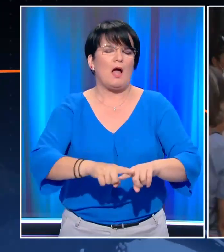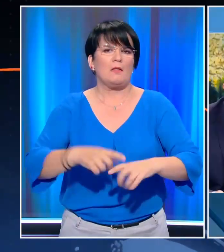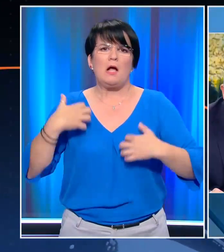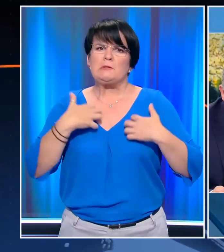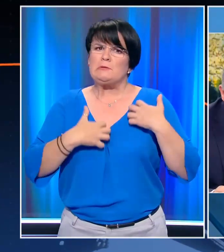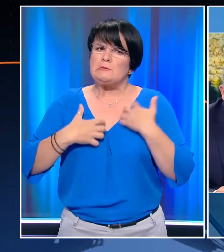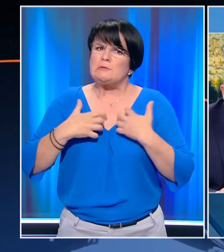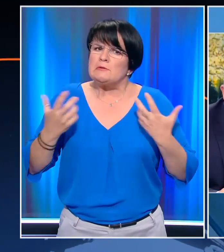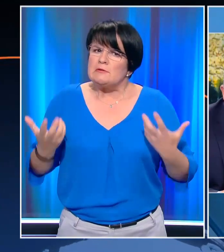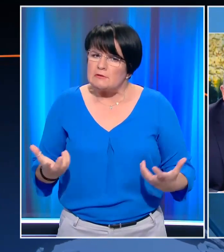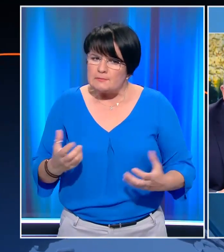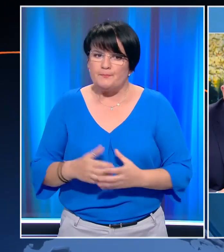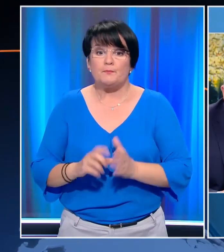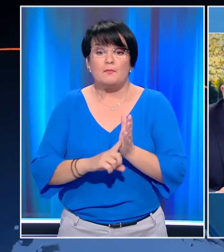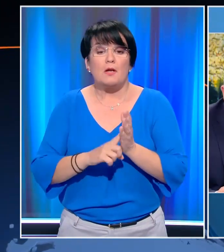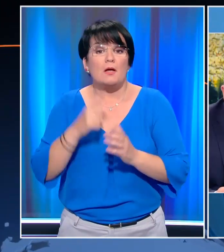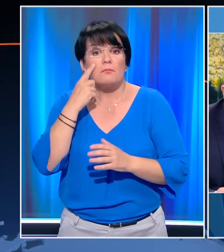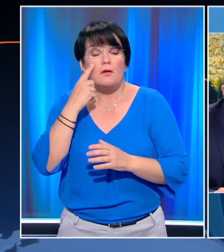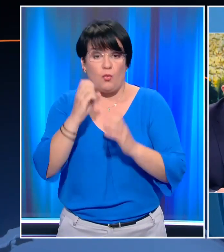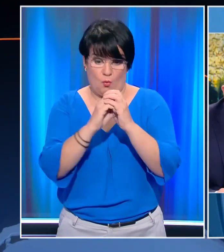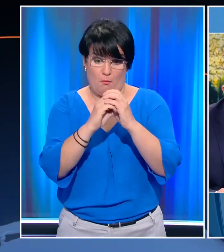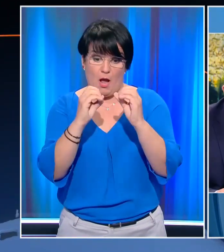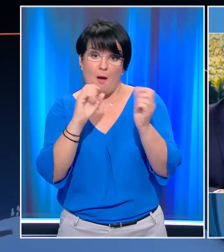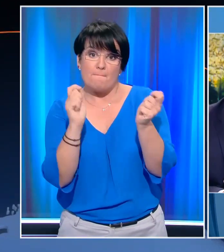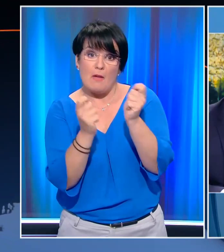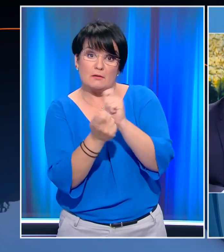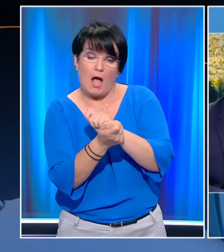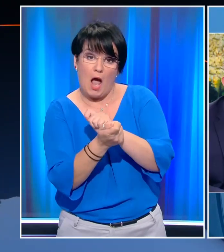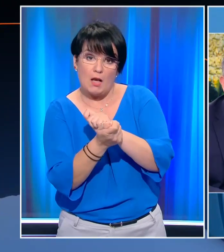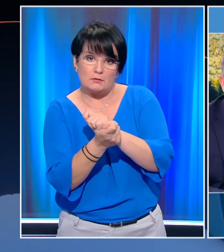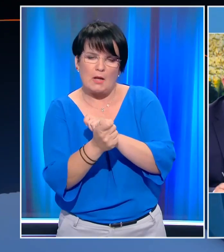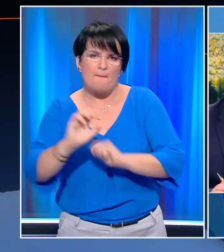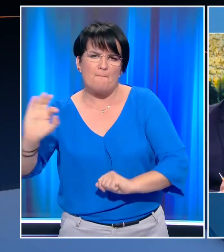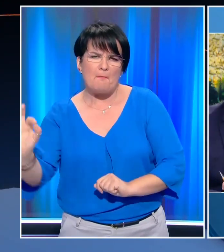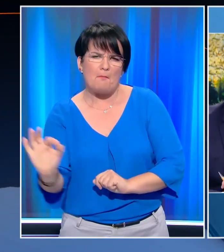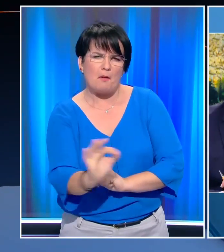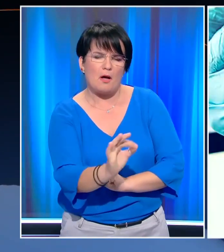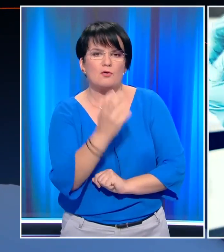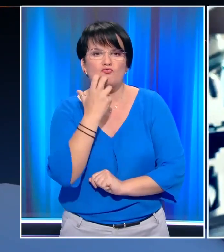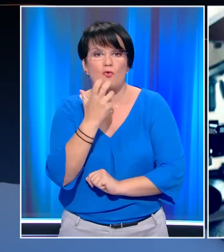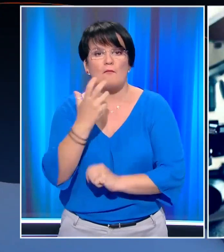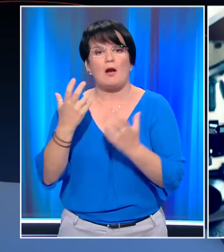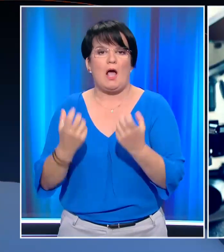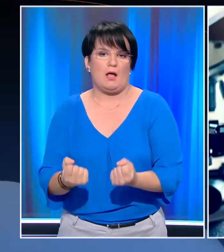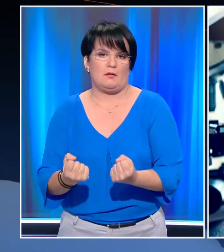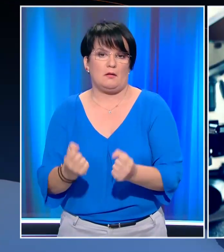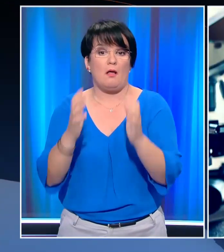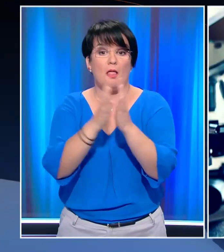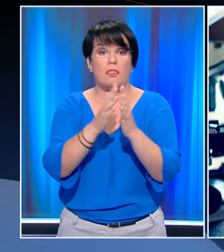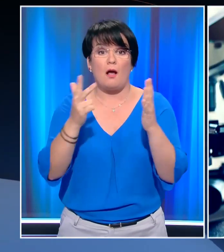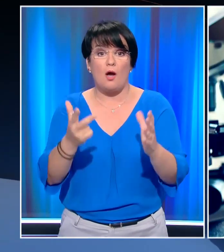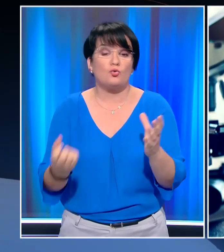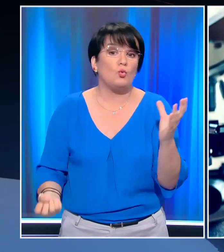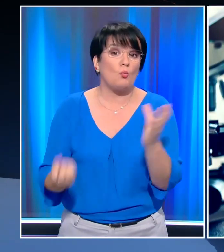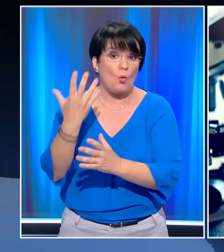ανησυχία. Αυτό που πρέπει να δούμε είναι αν η μετάλλαξη αυτή, εκτός από τη μεταδοτικότητα, έχει σοβαρότητα. Από τα 18 νέα